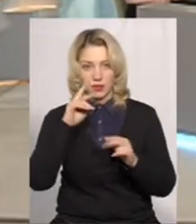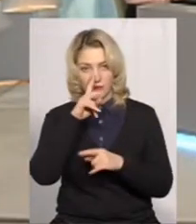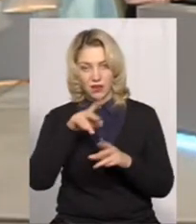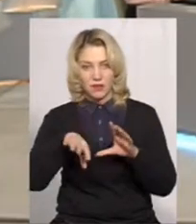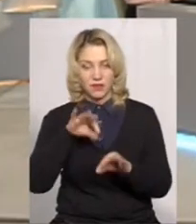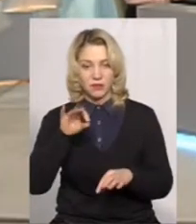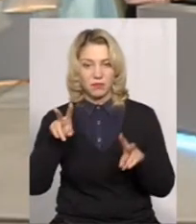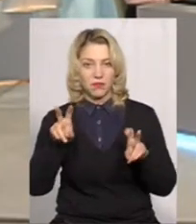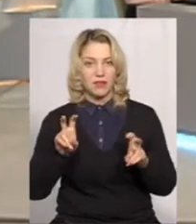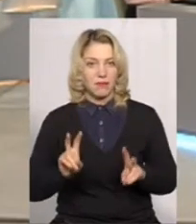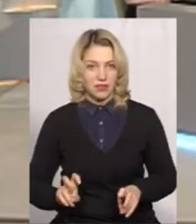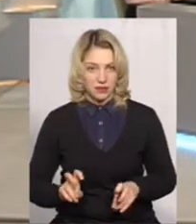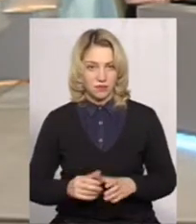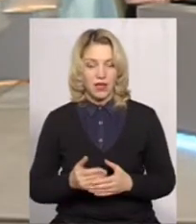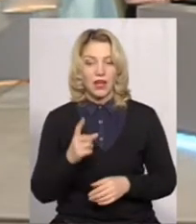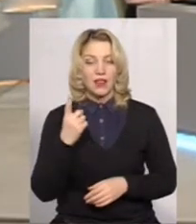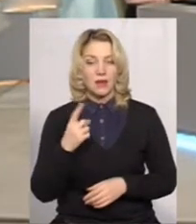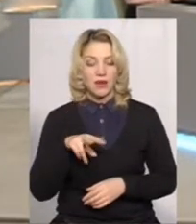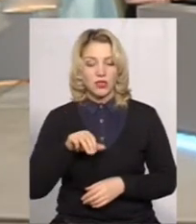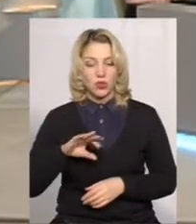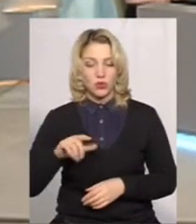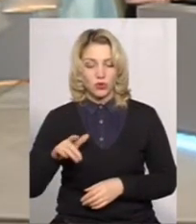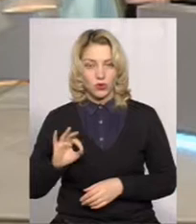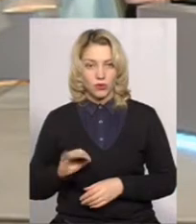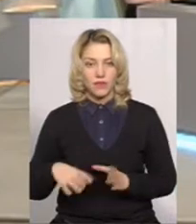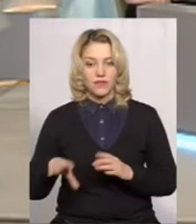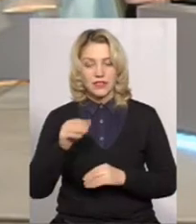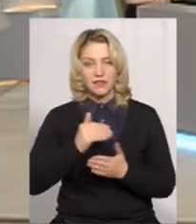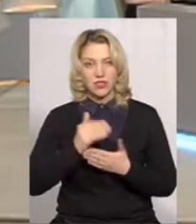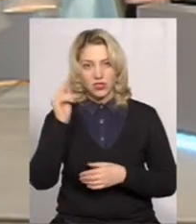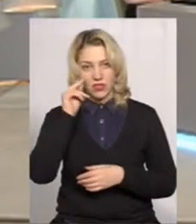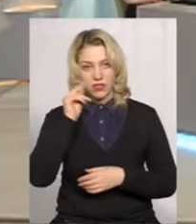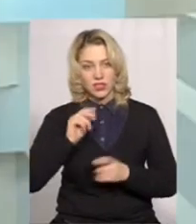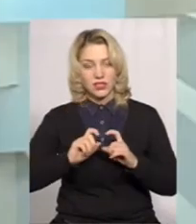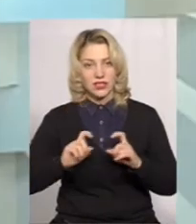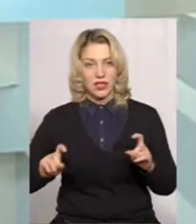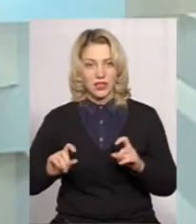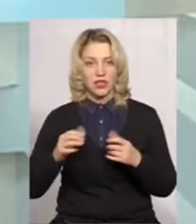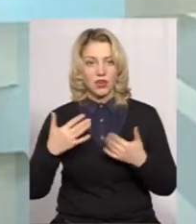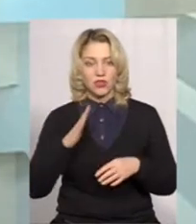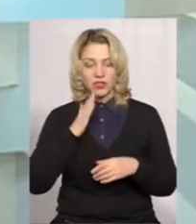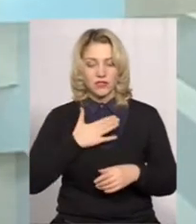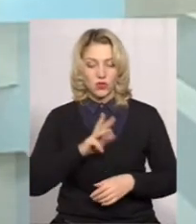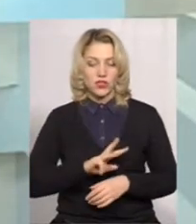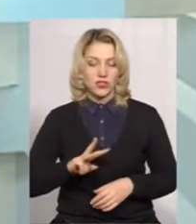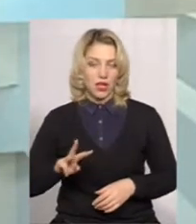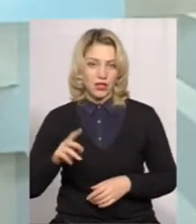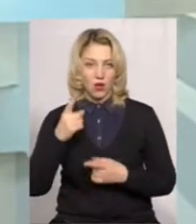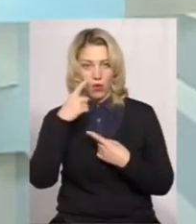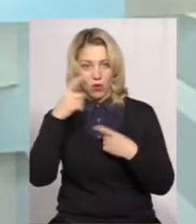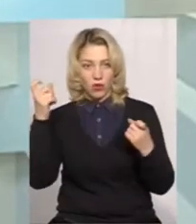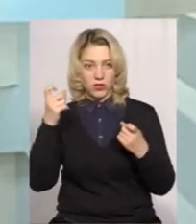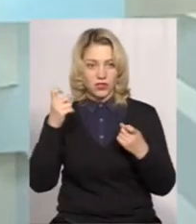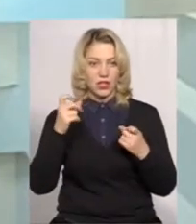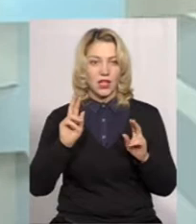вибір предметів. На 1 лютого всі вищі навчальні заклади вже на своїх сайтах оголосили